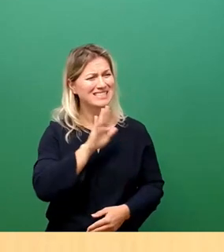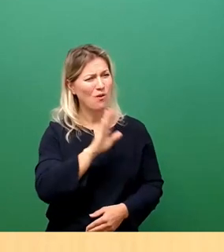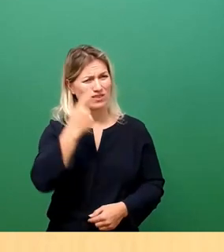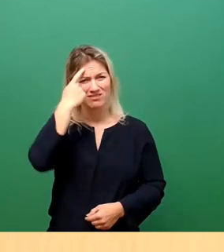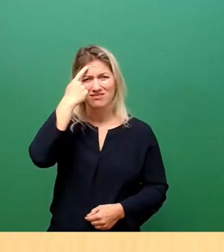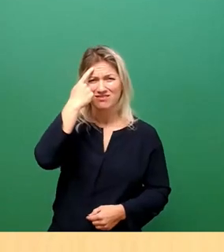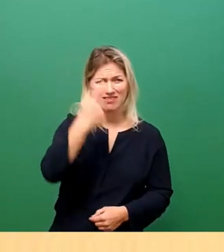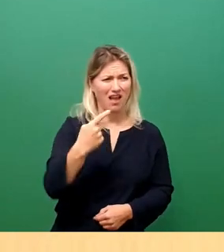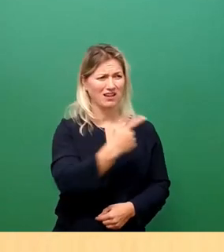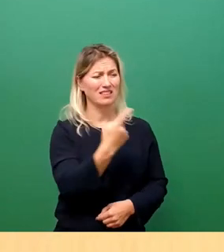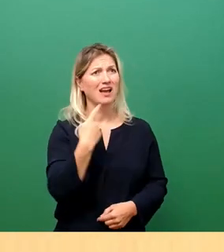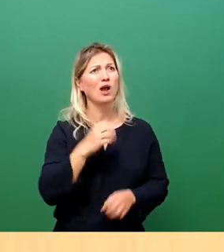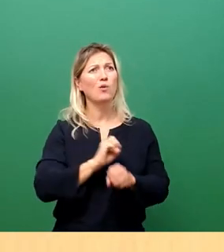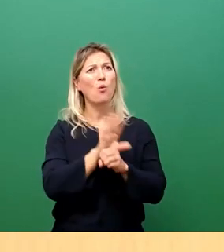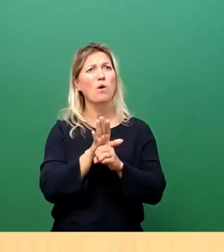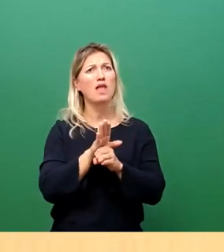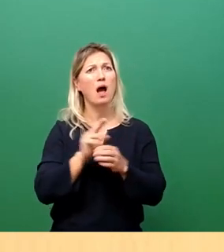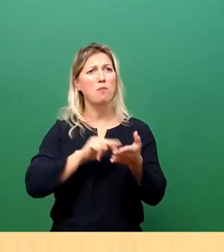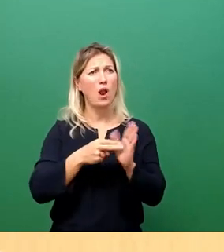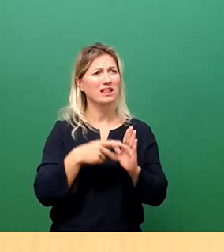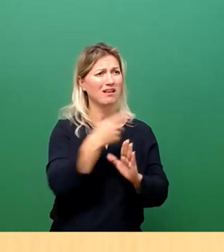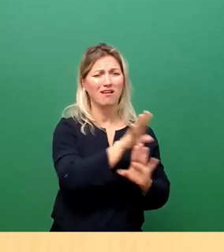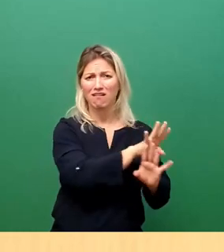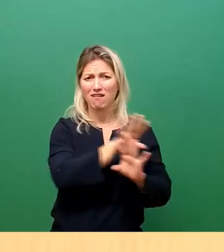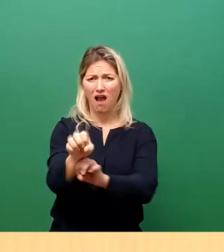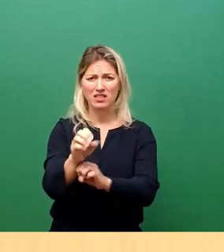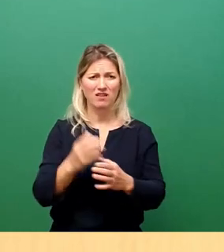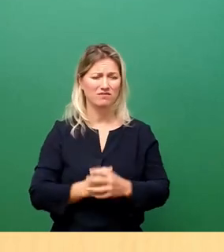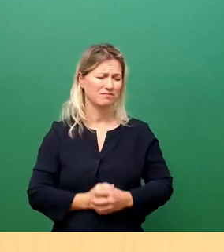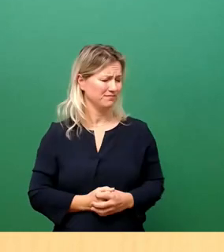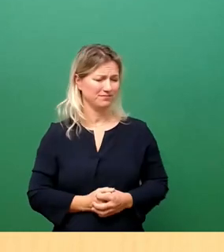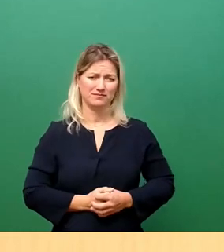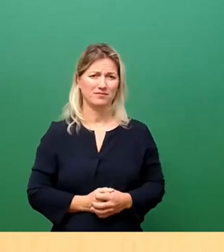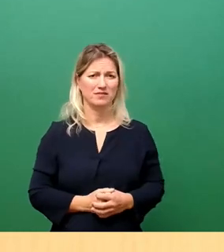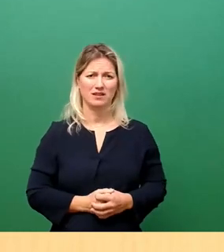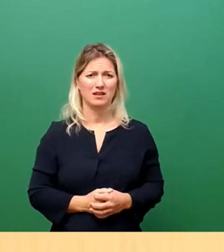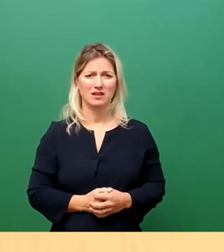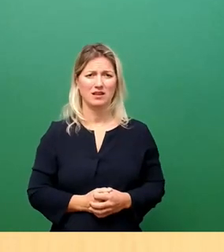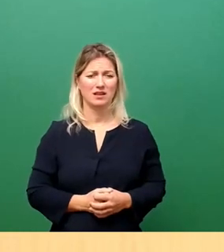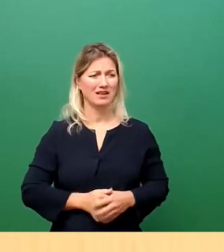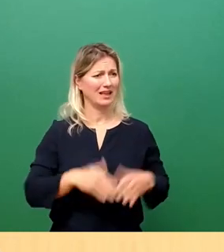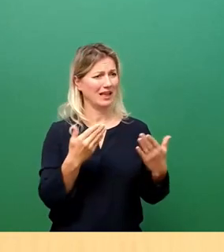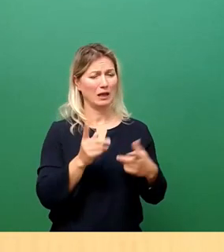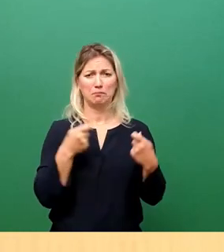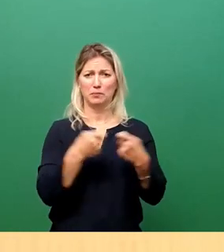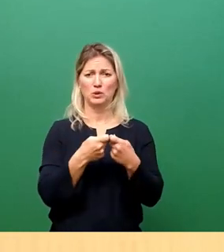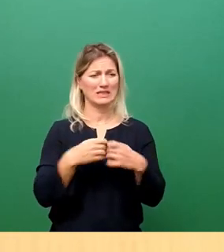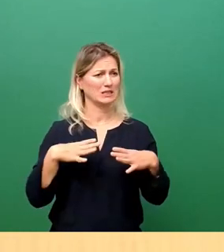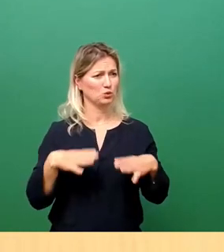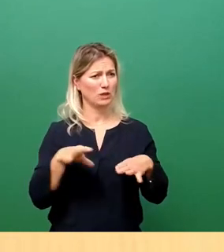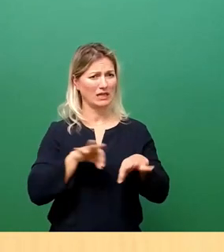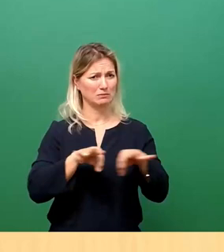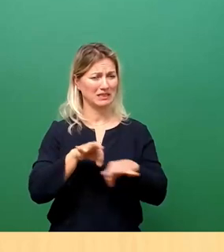die Corona-Politik in diesem Land angreifen, wenn Sie den Bundesgesundheitsminister sozusagen